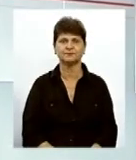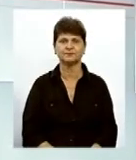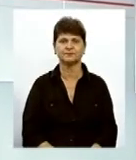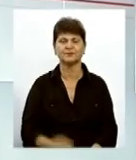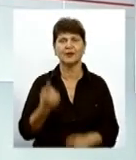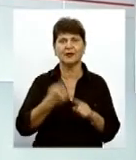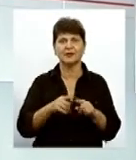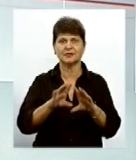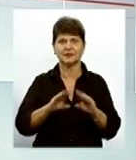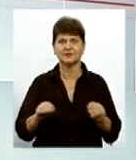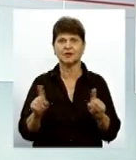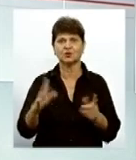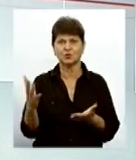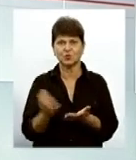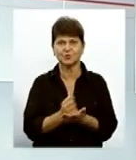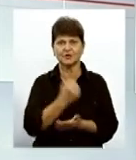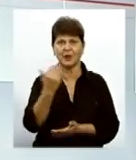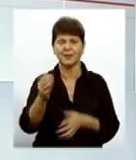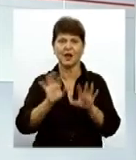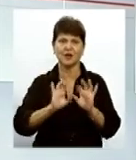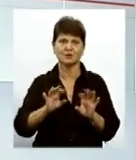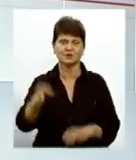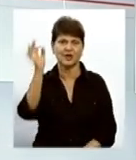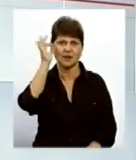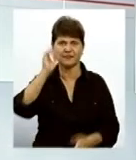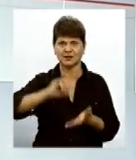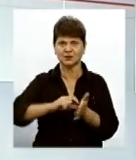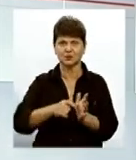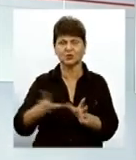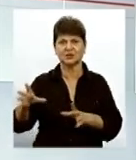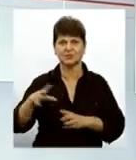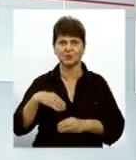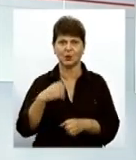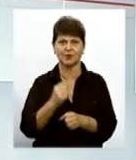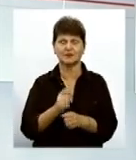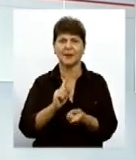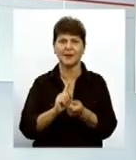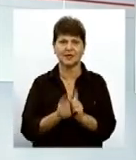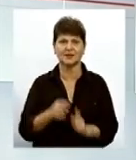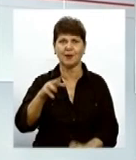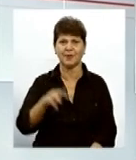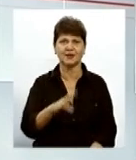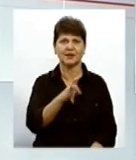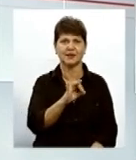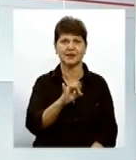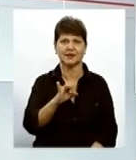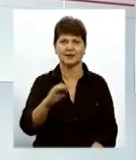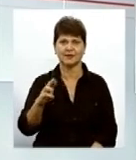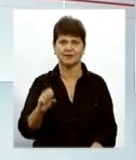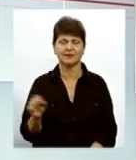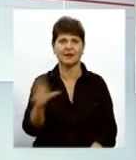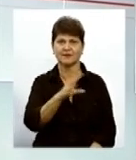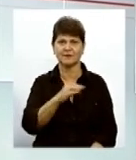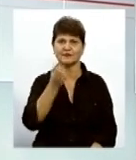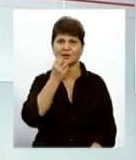Наразі це все, що встигаємо вам розповісти Нагадаю, цій студії разом зі мною працювала сурдоперекладач Марина Нікітіна на